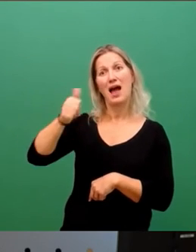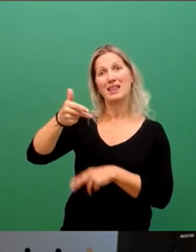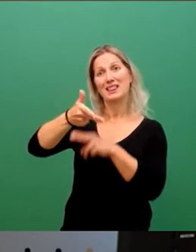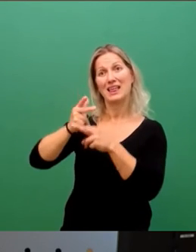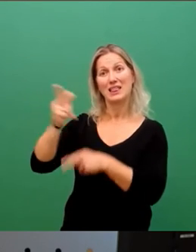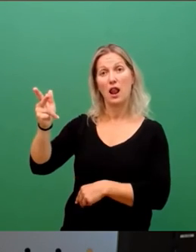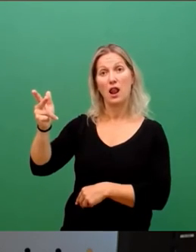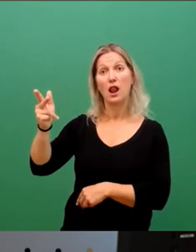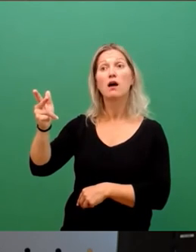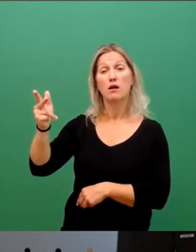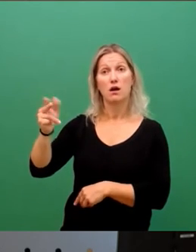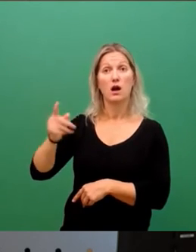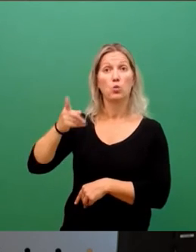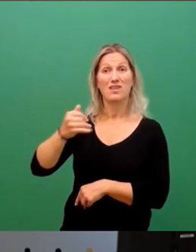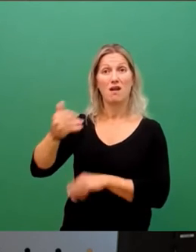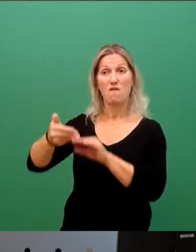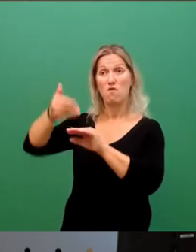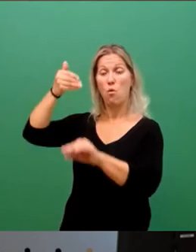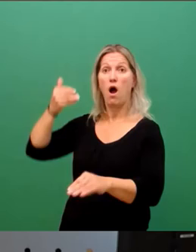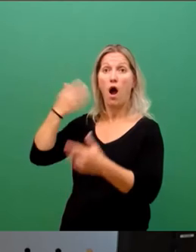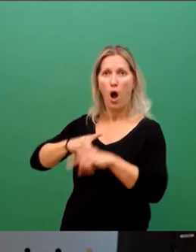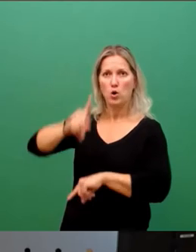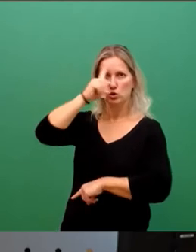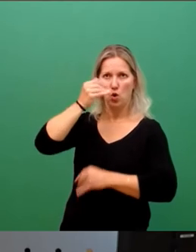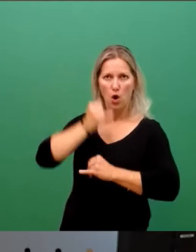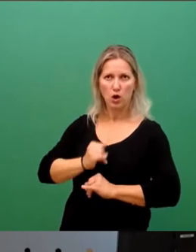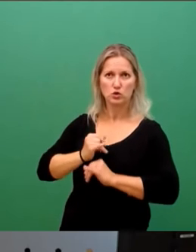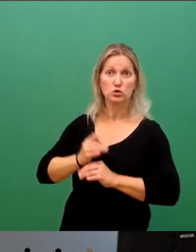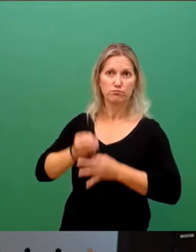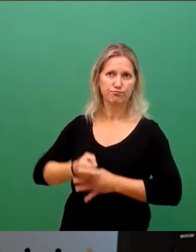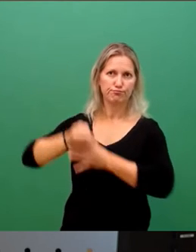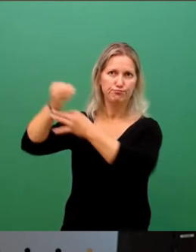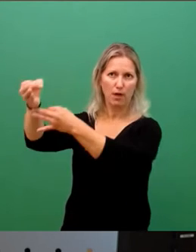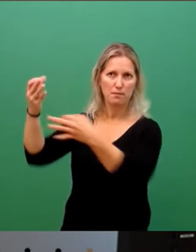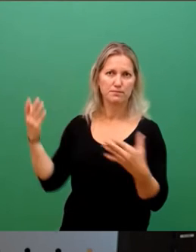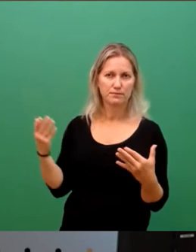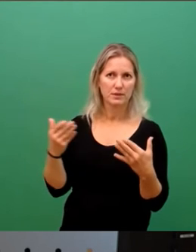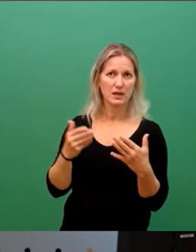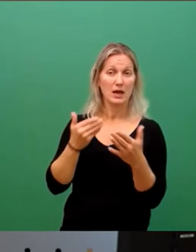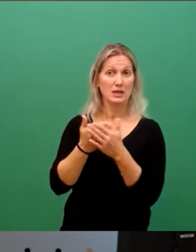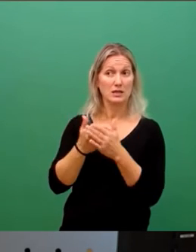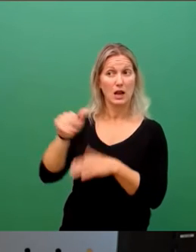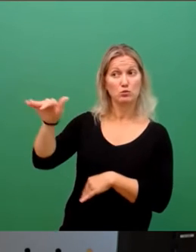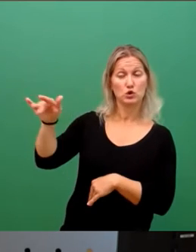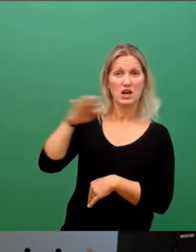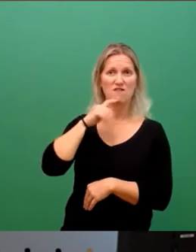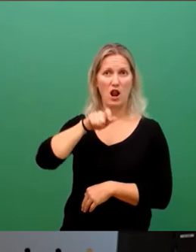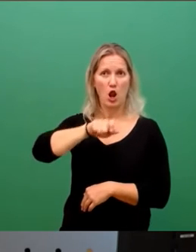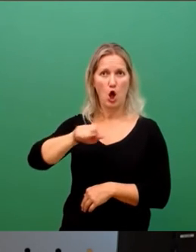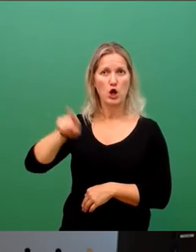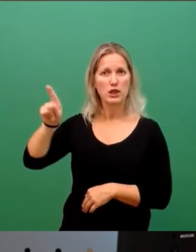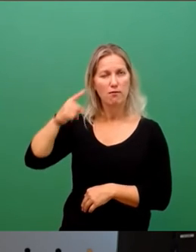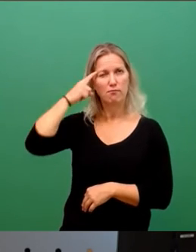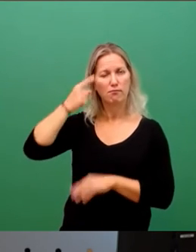waren deutschstämmig gewesen. insoweit ist da natürlich auch eine, viele Leute, die eine Vergangenheit von